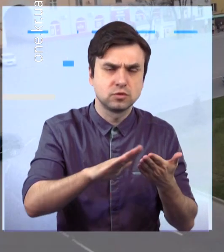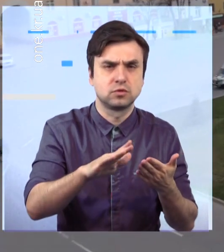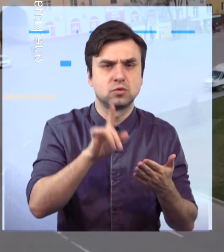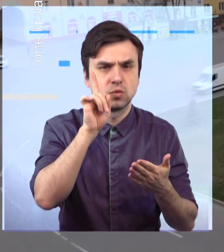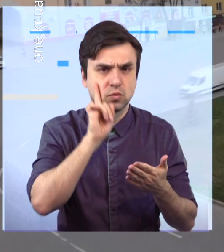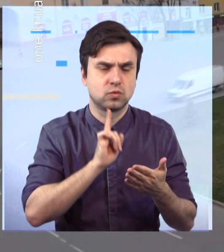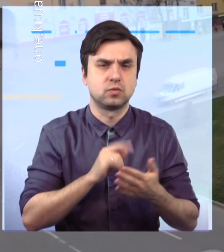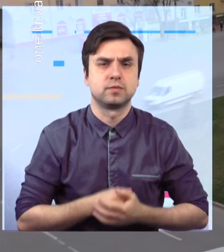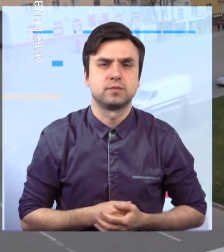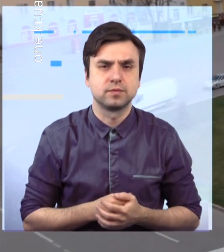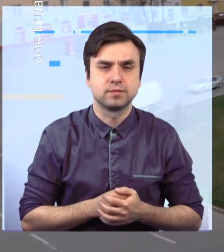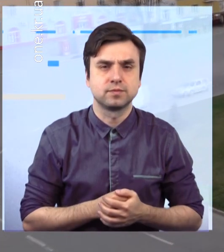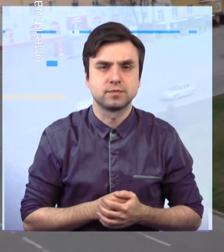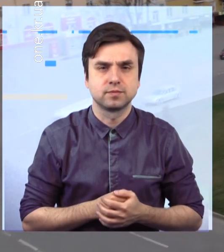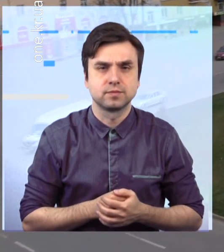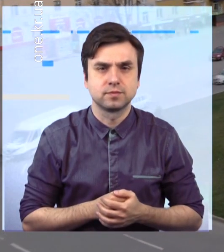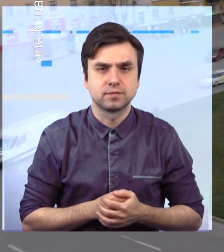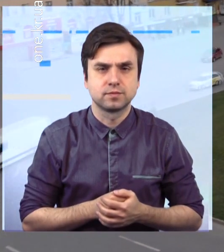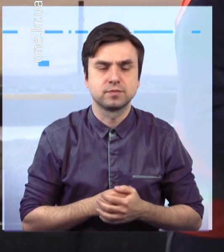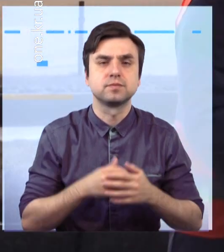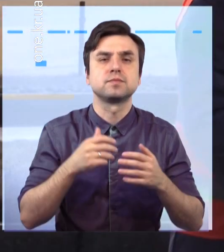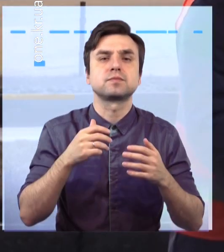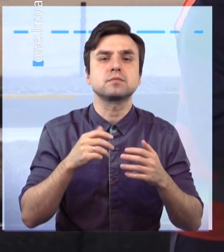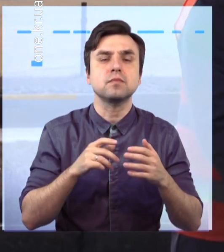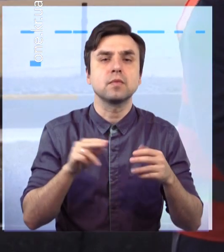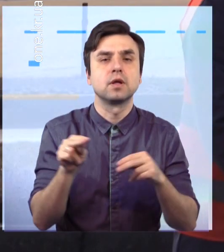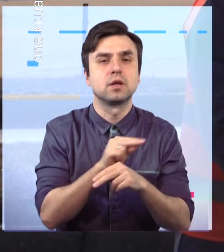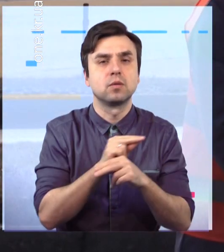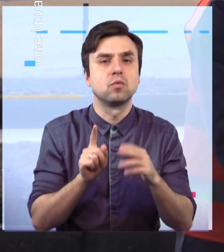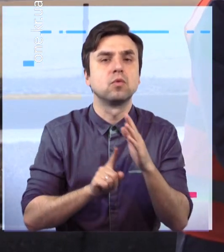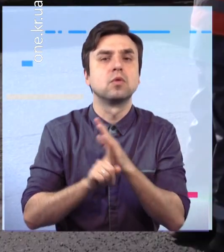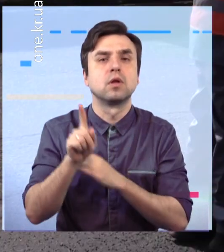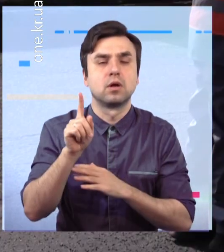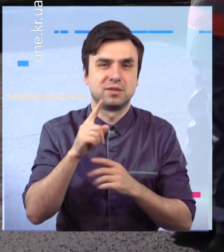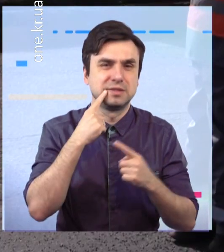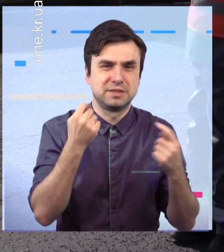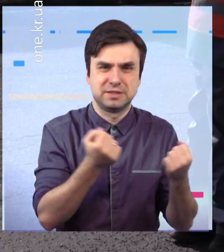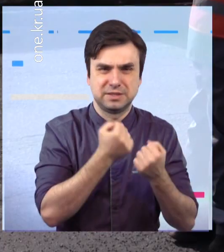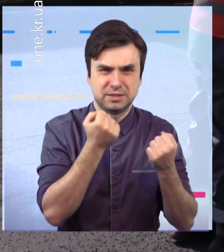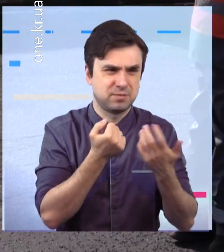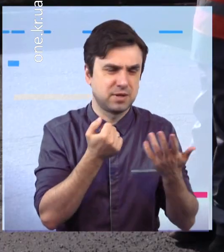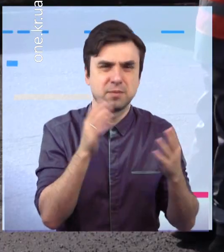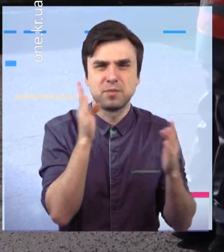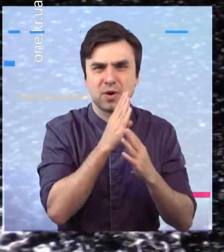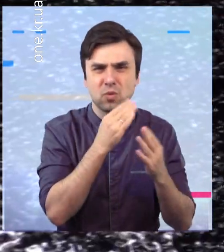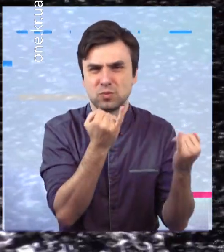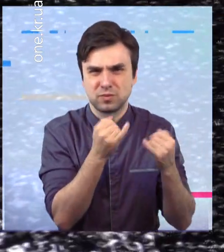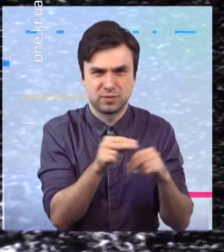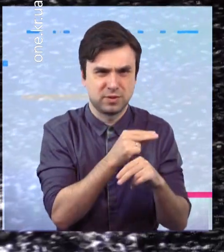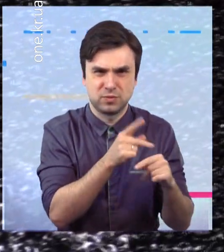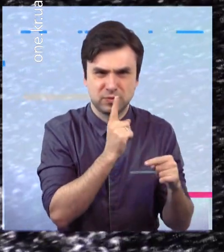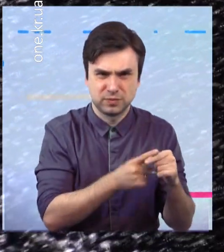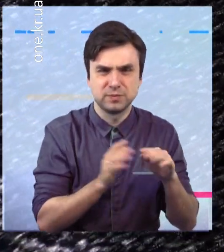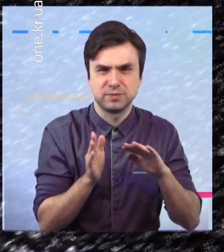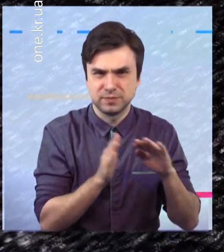Ремонт проблемних ділянок в місті стартував після зими. В дуже нестабільних погодних умовах. Але застосування ефективних технологій,